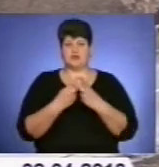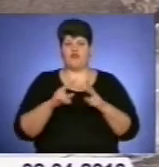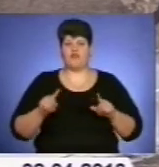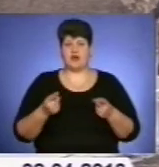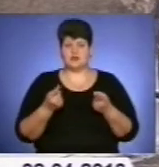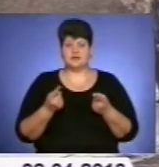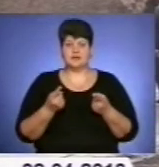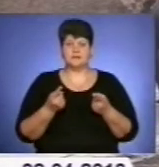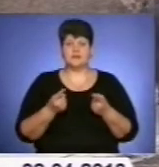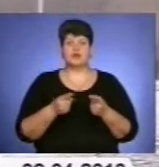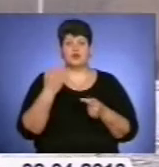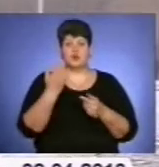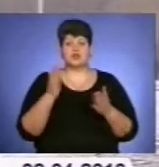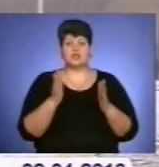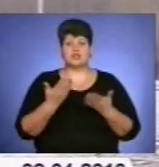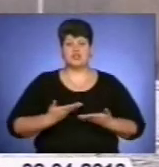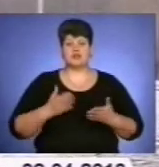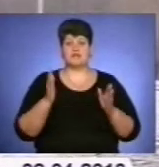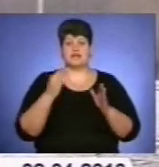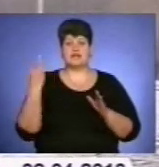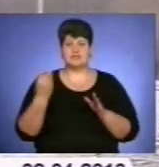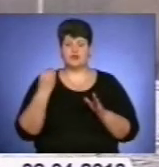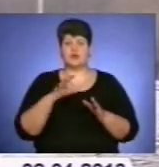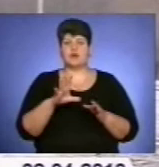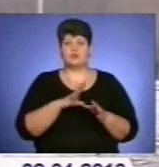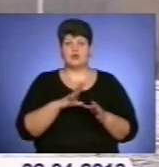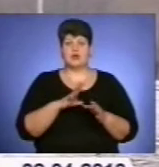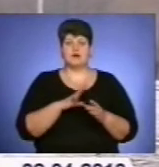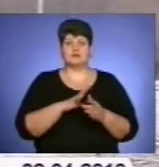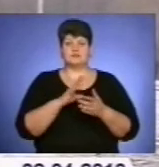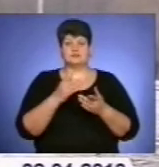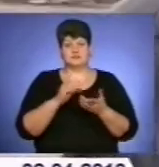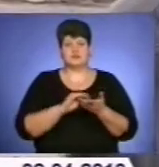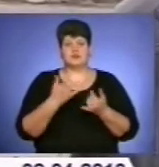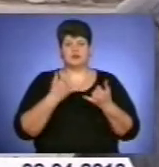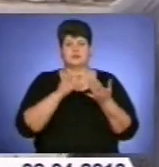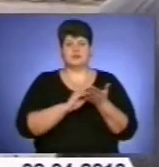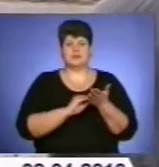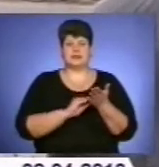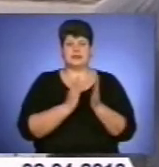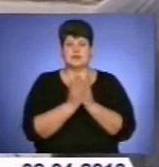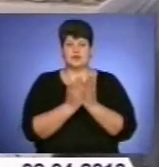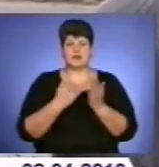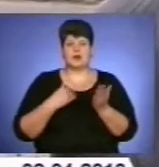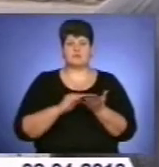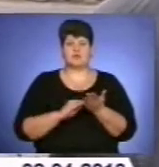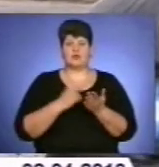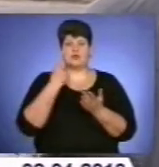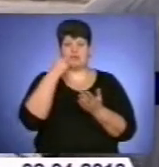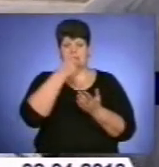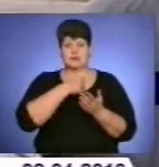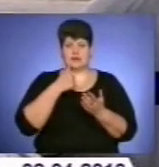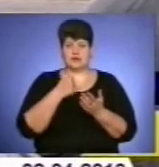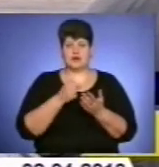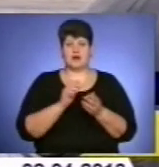Власна життєва історія його сім'ї села спонукала написати книжку. Писав я її рік, а видаю вже